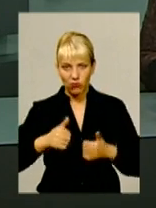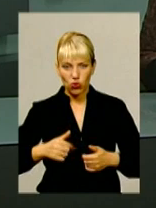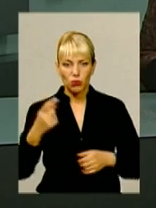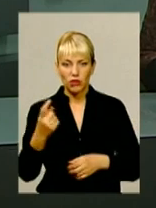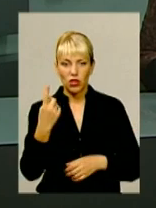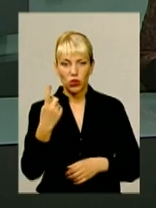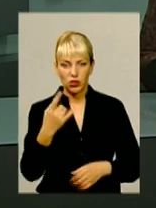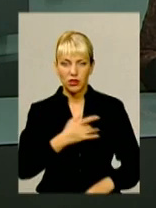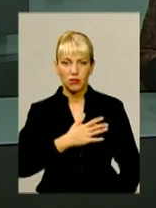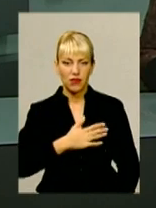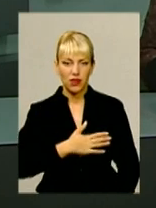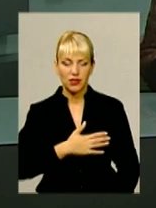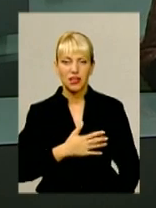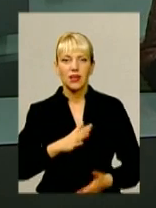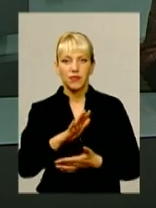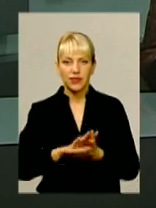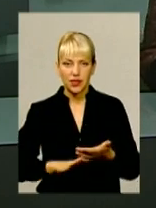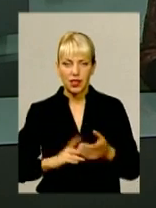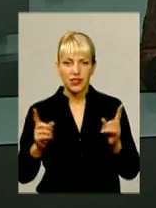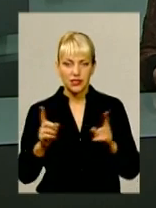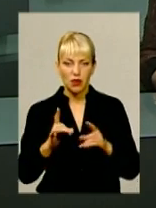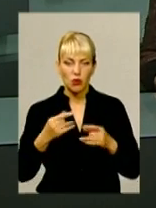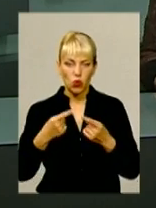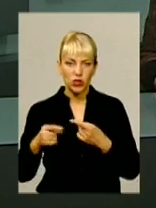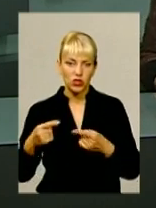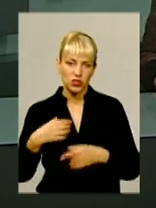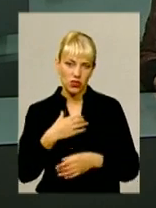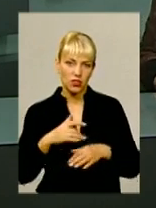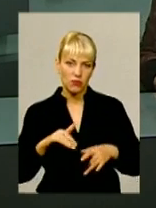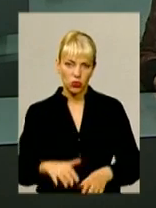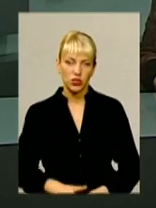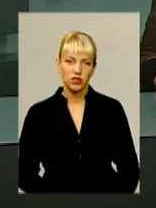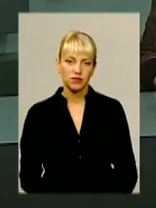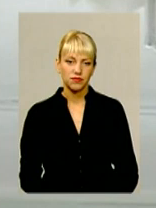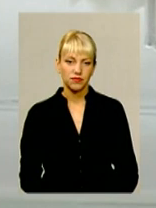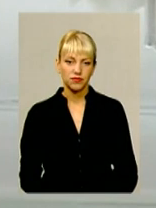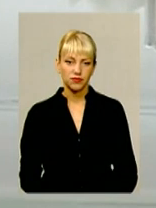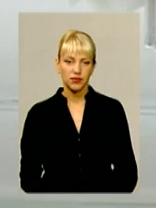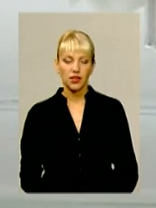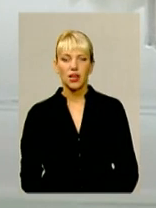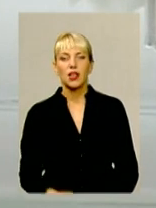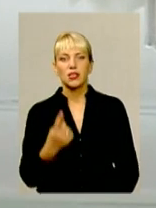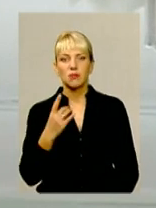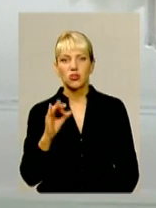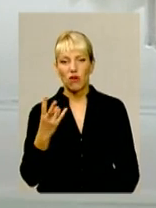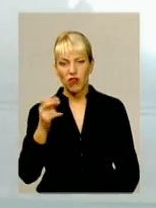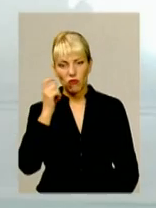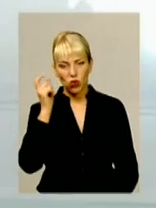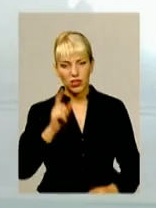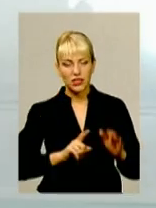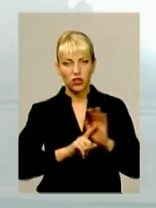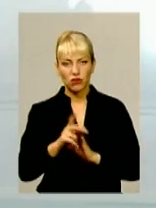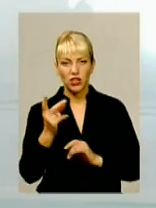та один приватний. Далі стисло про інші важливі події тижня. З 1 вересня в Україні